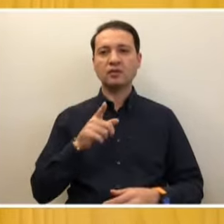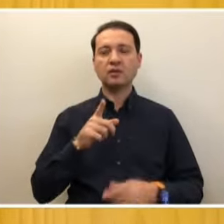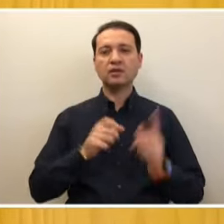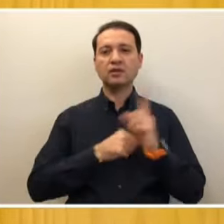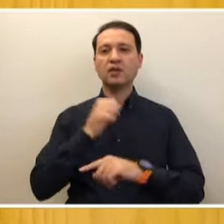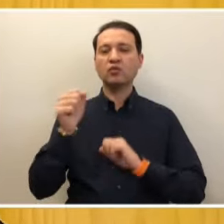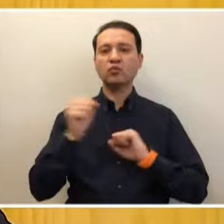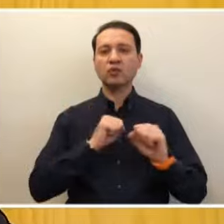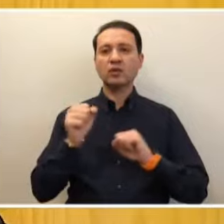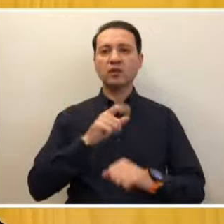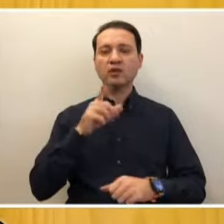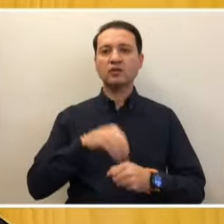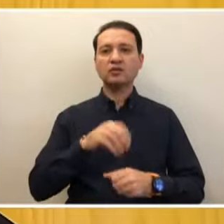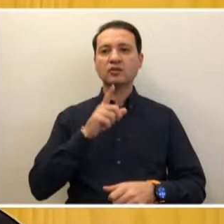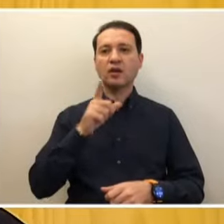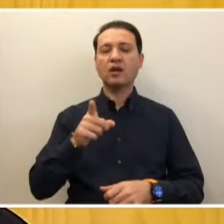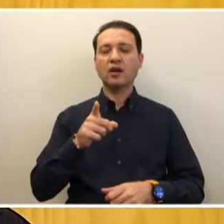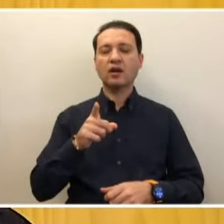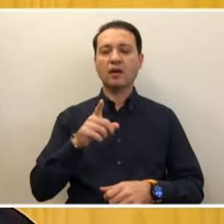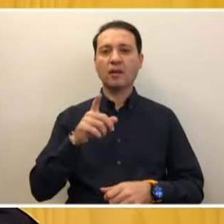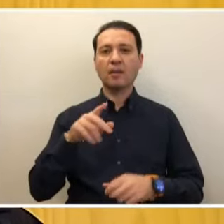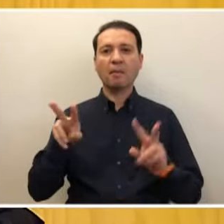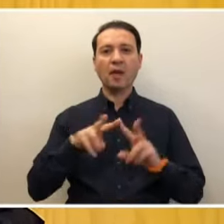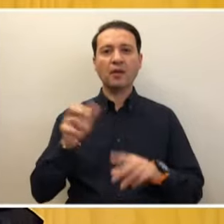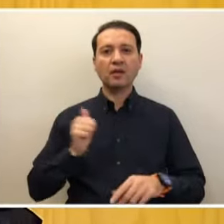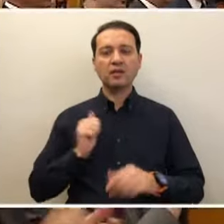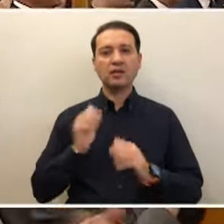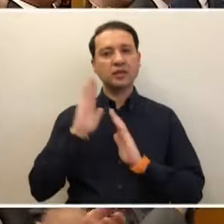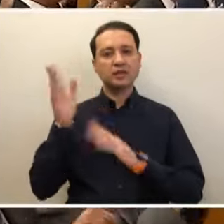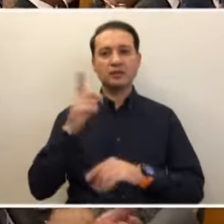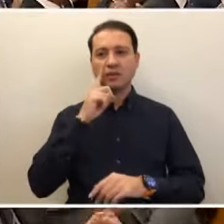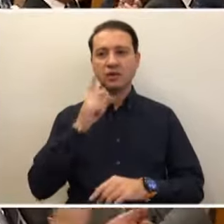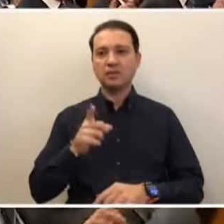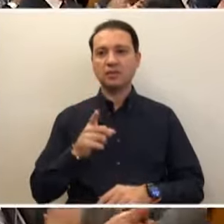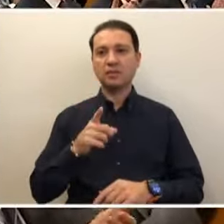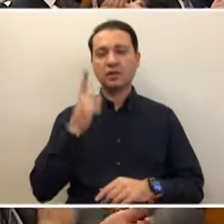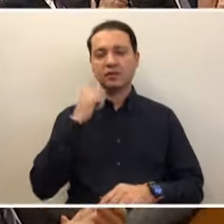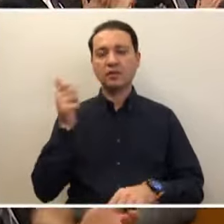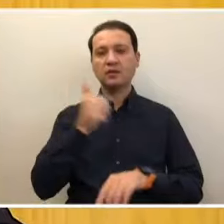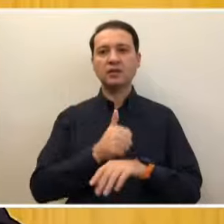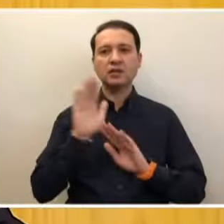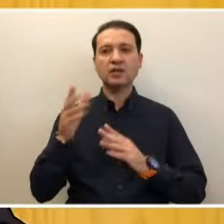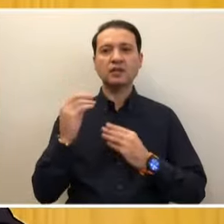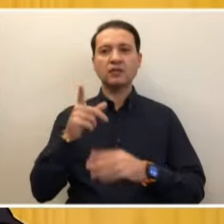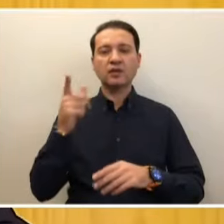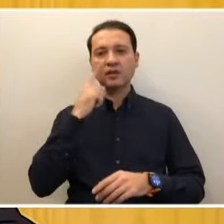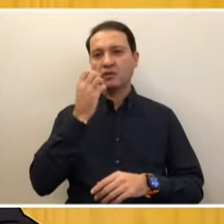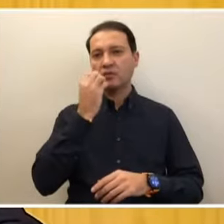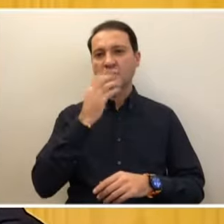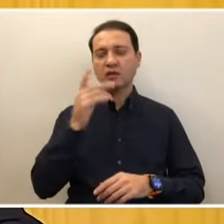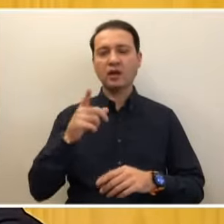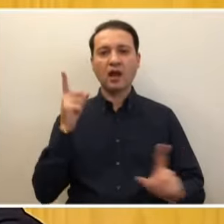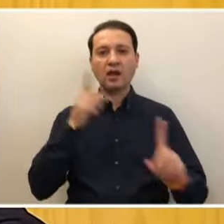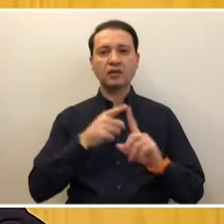mücadele maksadıyla Mehmetlerimizin yanına gitsinler. Kayyum atanmasına destek veren Bahçeli, hedefine